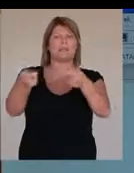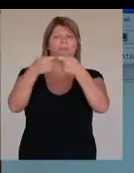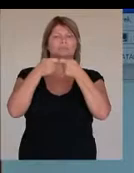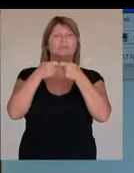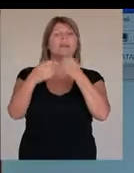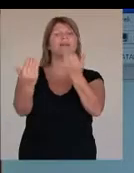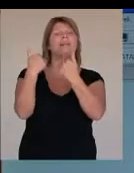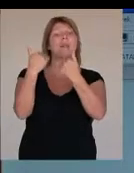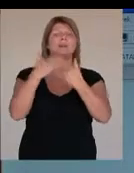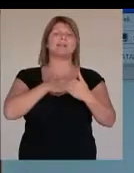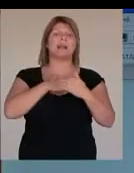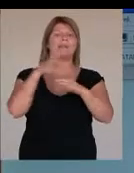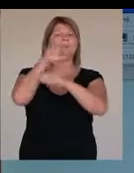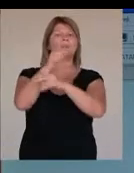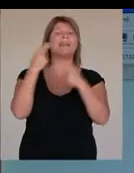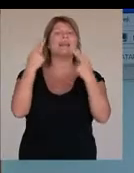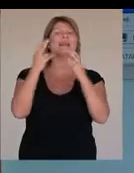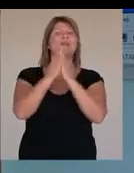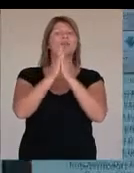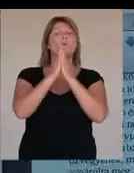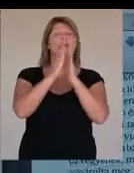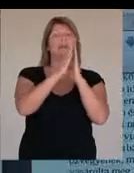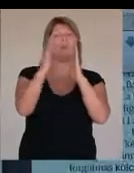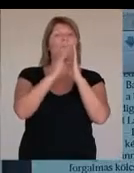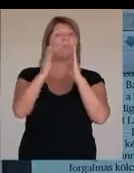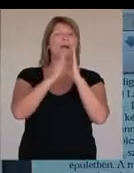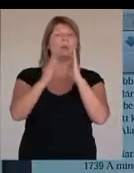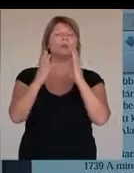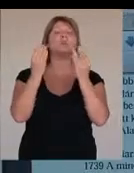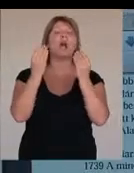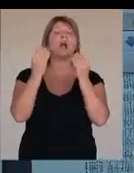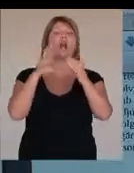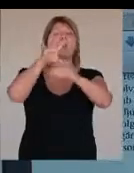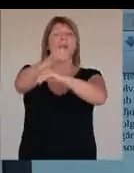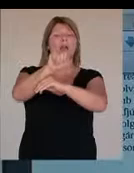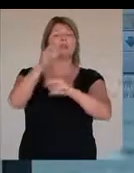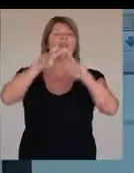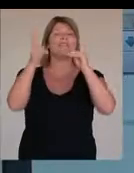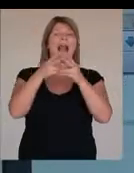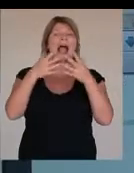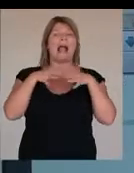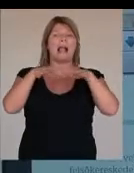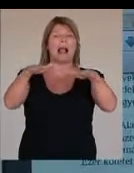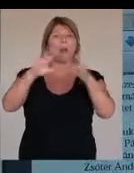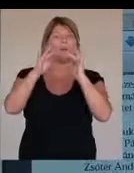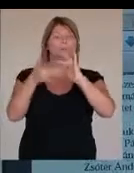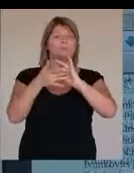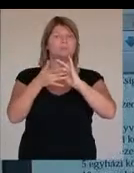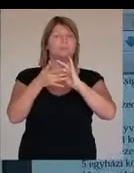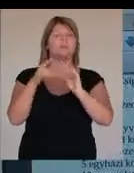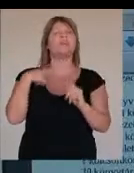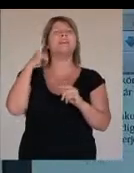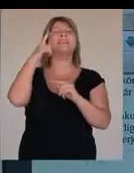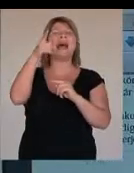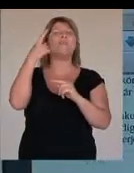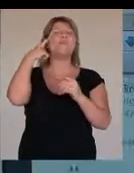támogatással többek között szeretnék elérni, hogy az értékes könyvtári dokumentumok tartalmilag is elérhetők legyenek a világhálón keresztül. Távolabbi